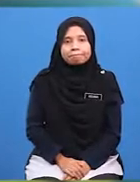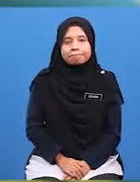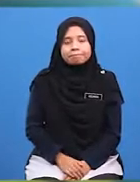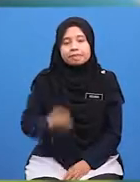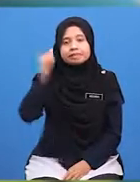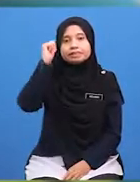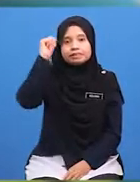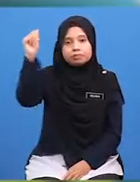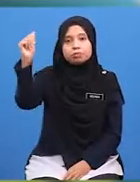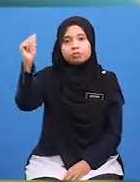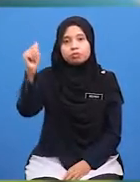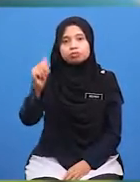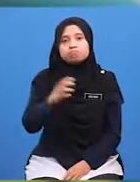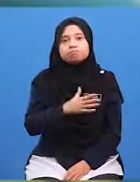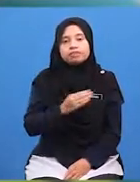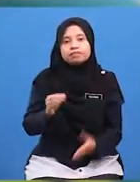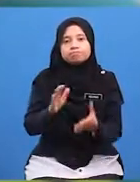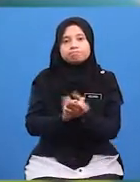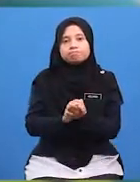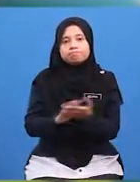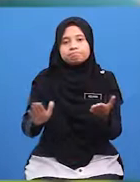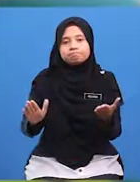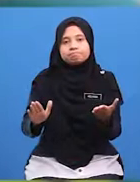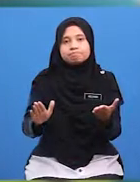Al-Fatihah